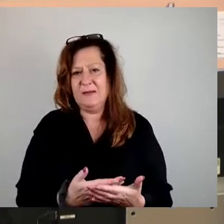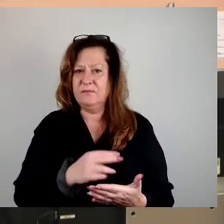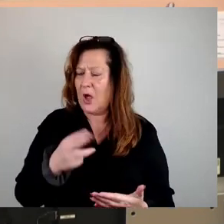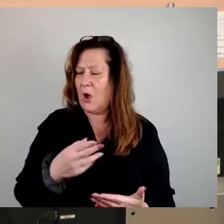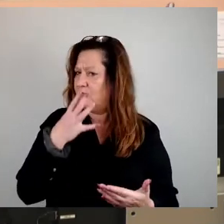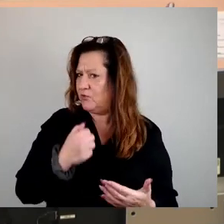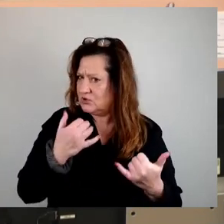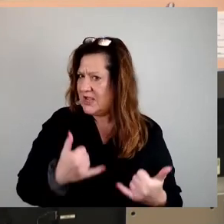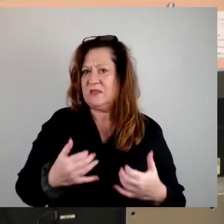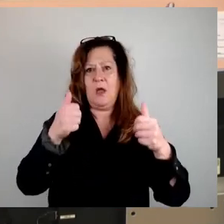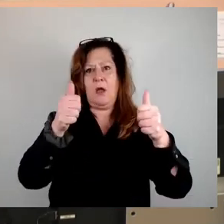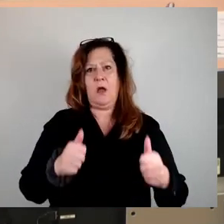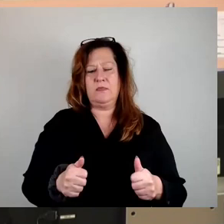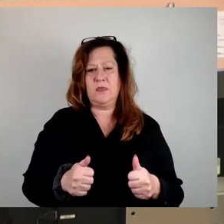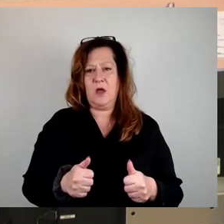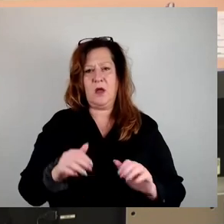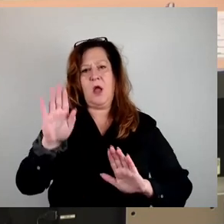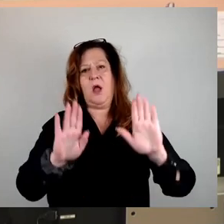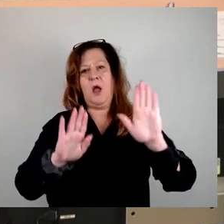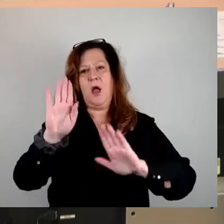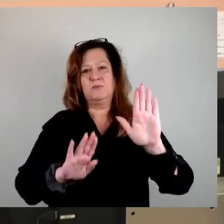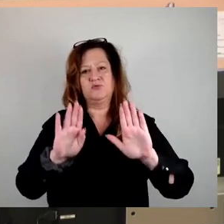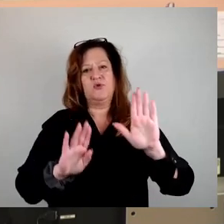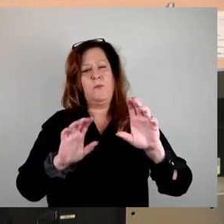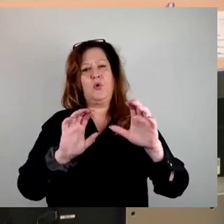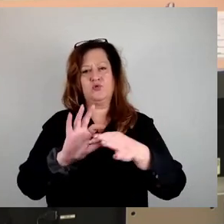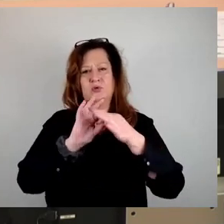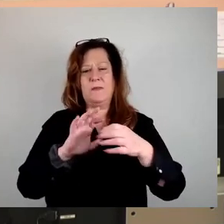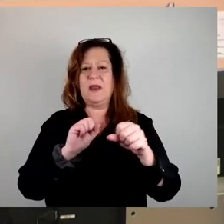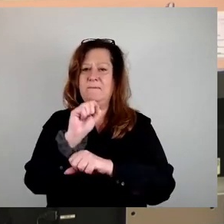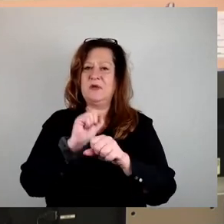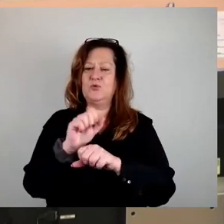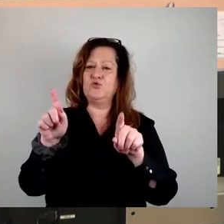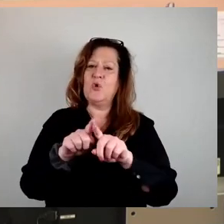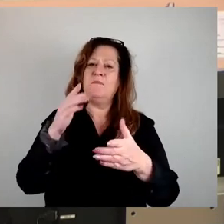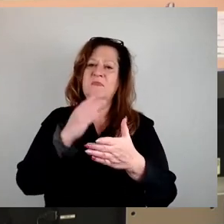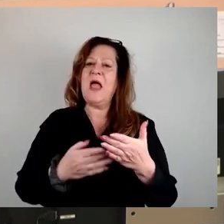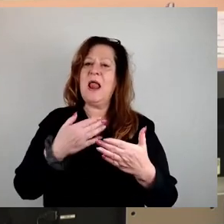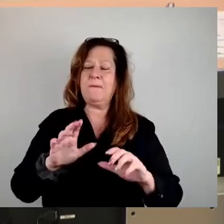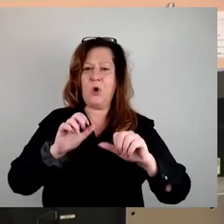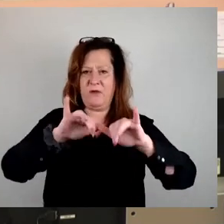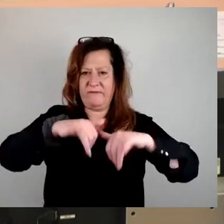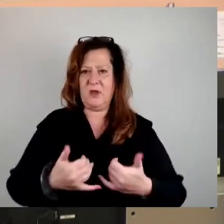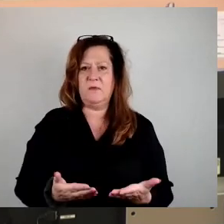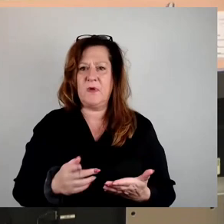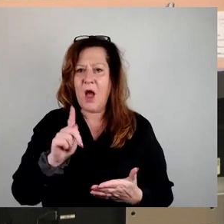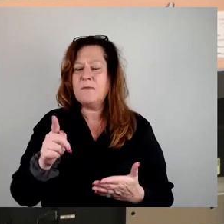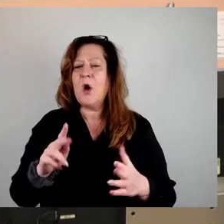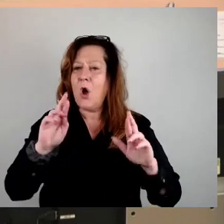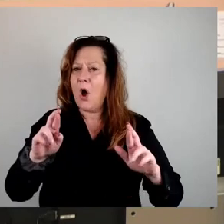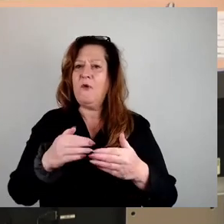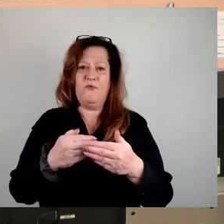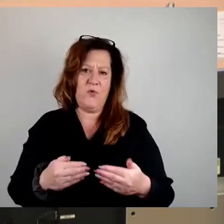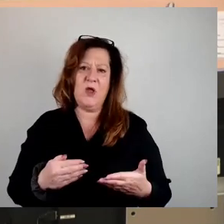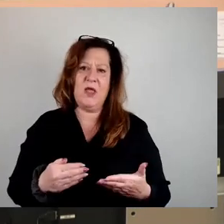beantragen, dann bei der Abstimmung der Petition darüber abzustimmen, dass ihr teilweise abgeholfen ist. Vorher hoffe ich aber, dass wir hier gemeinsam den